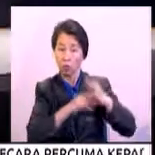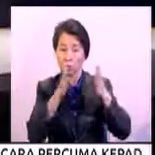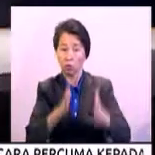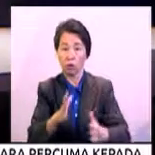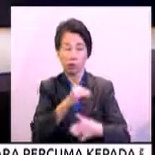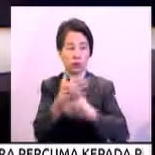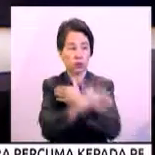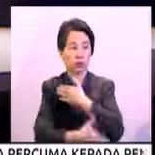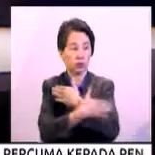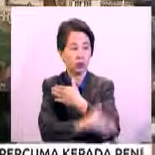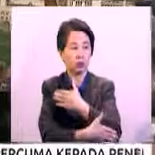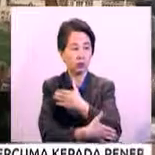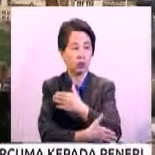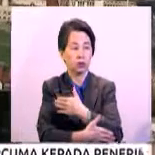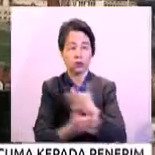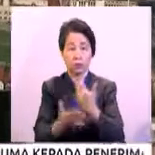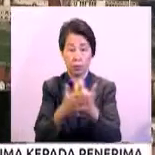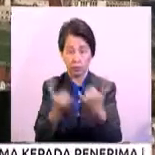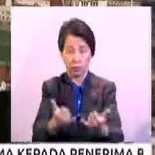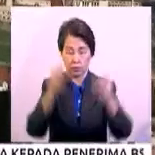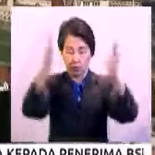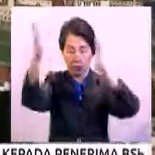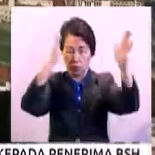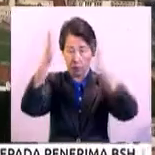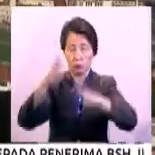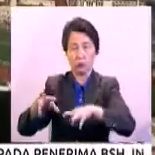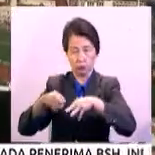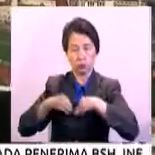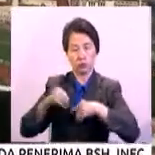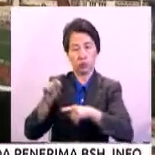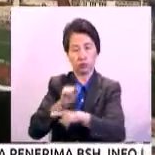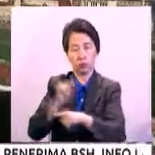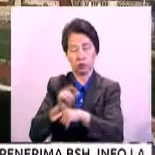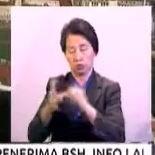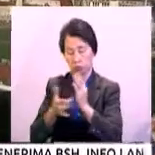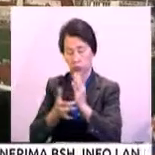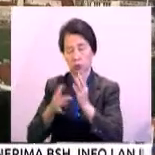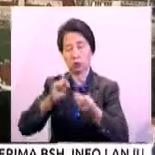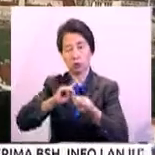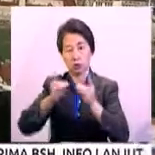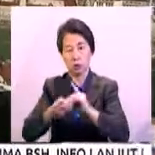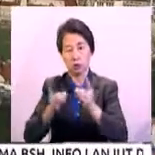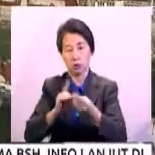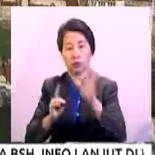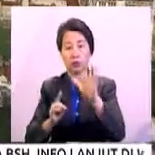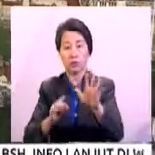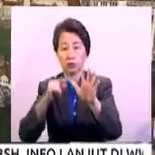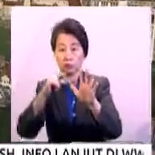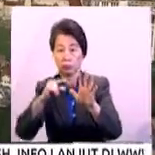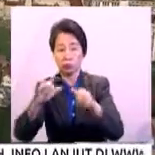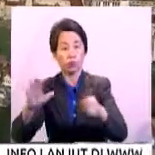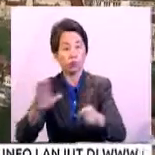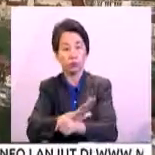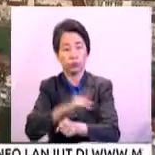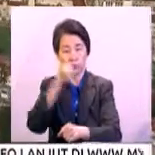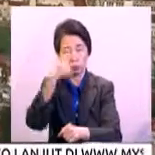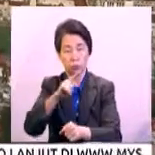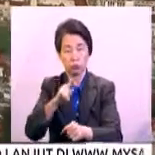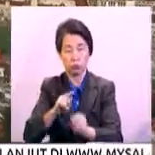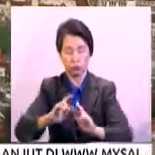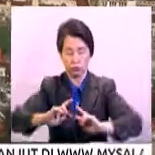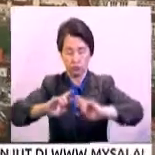dan negara. Setakat ini, Malaysia menerima pakai teknologi digital terutama 5G sepenuhnya untuk